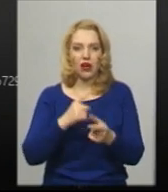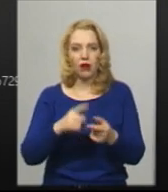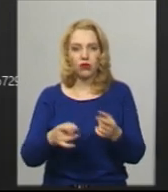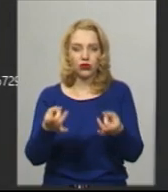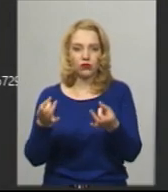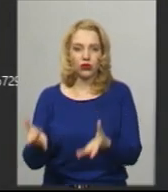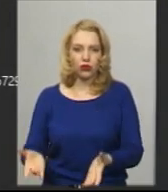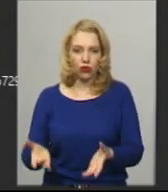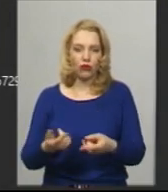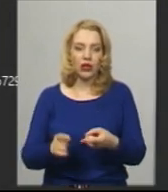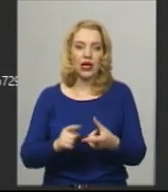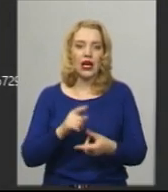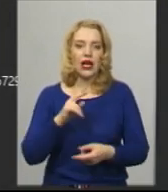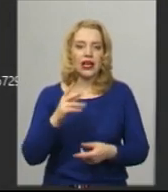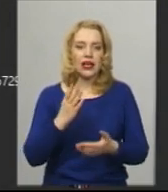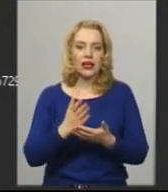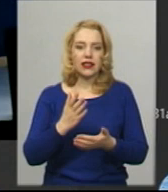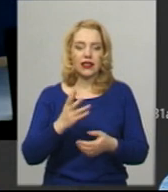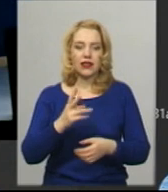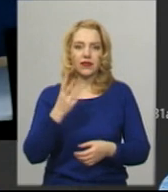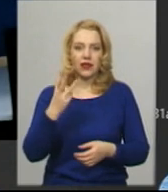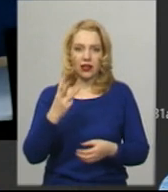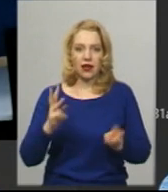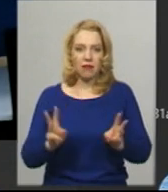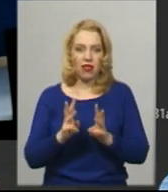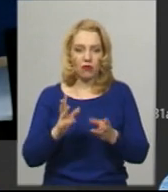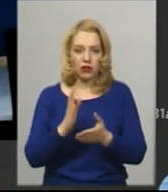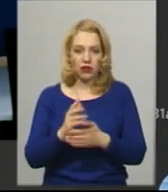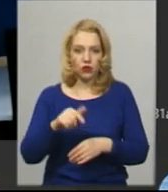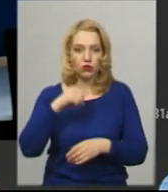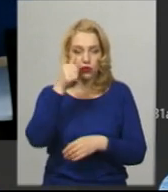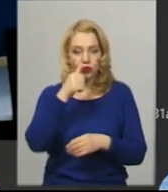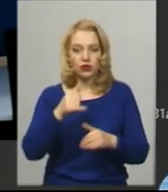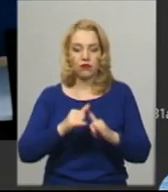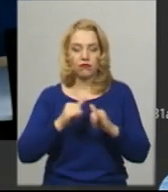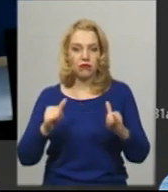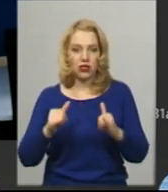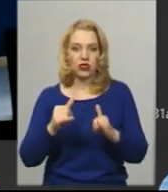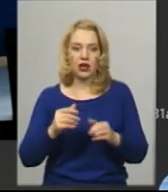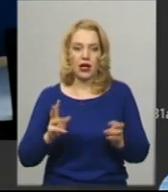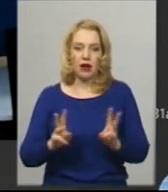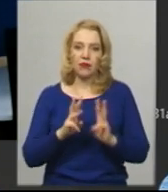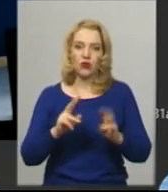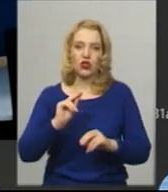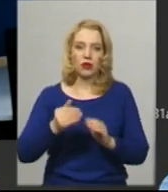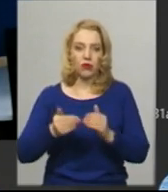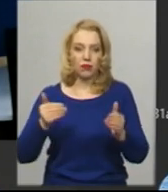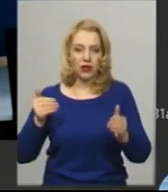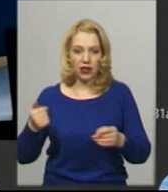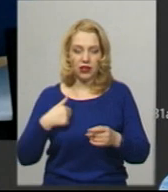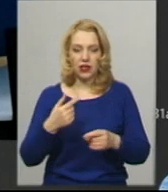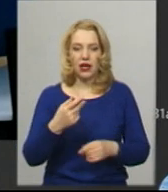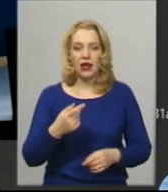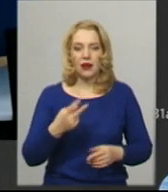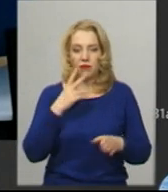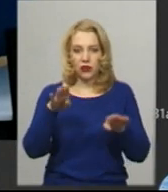Маємо в міських медичних закладах зараз три пневмонії. В цьому році пневмонії трохи більше, ніж попередні. Ми от поміряли перший квартал